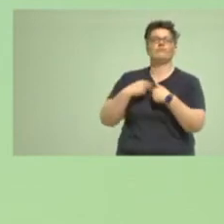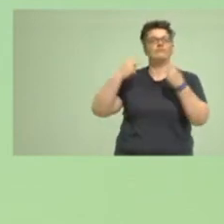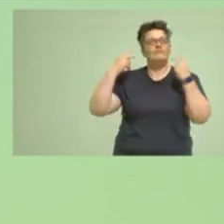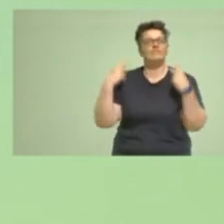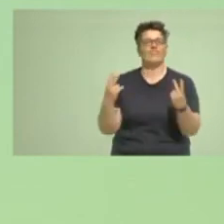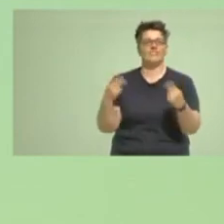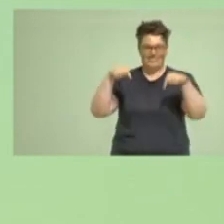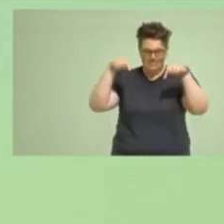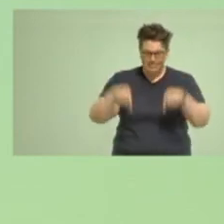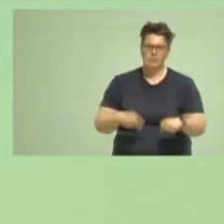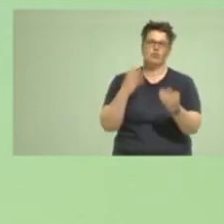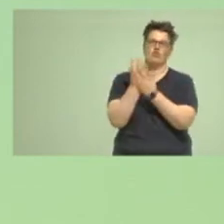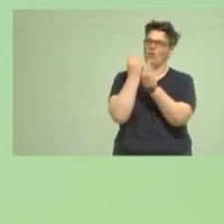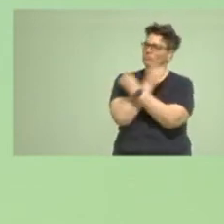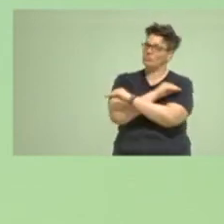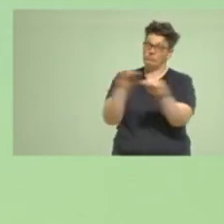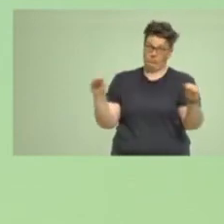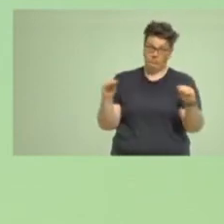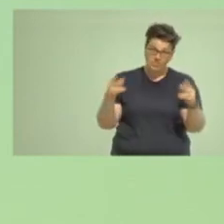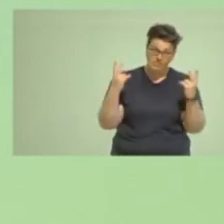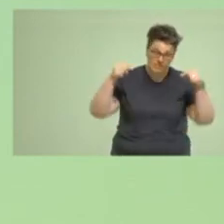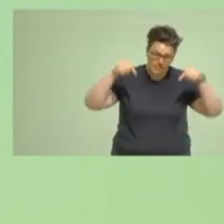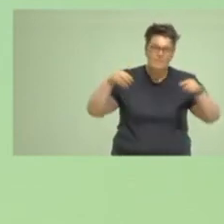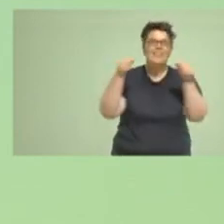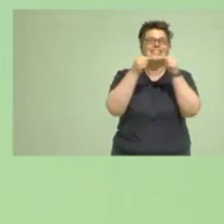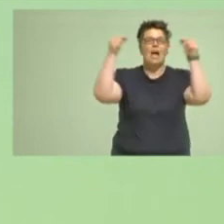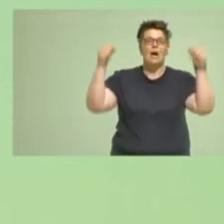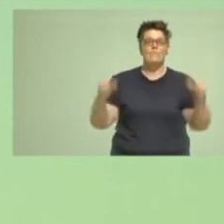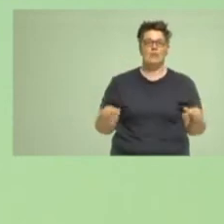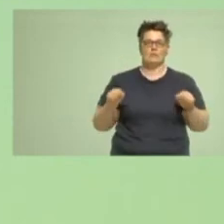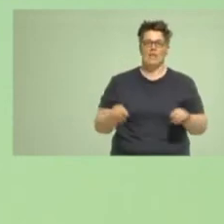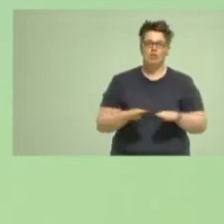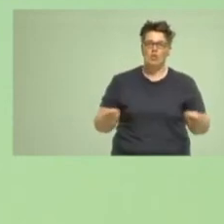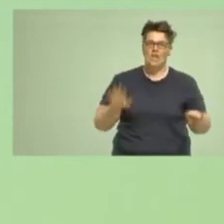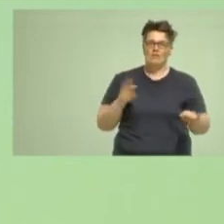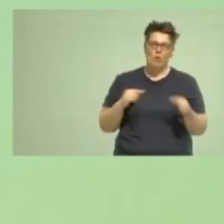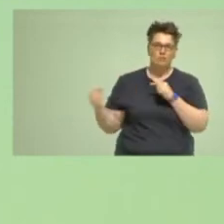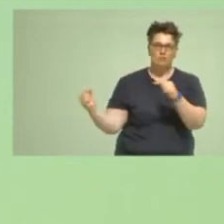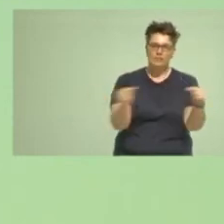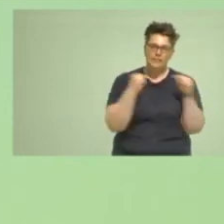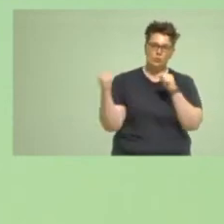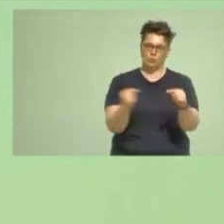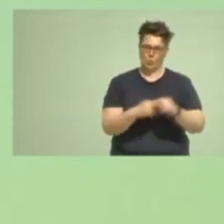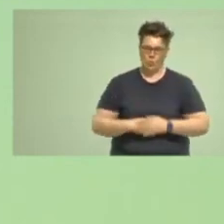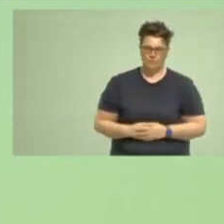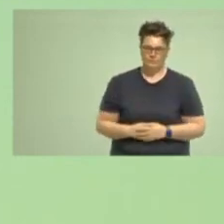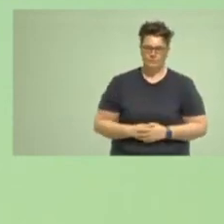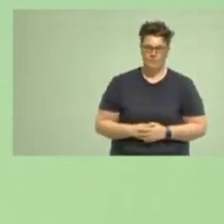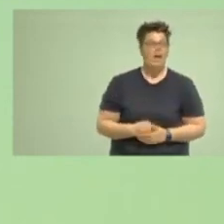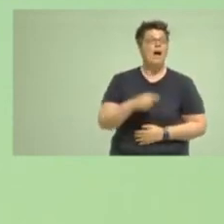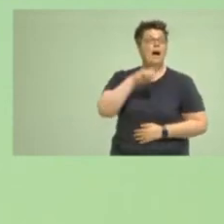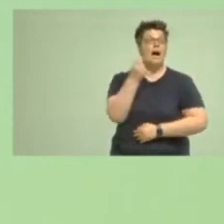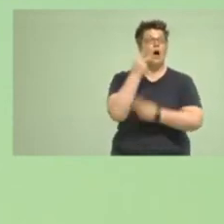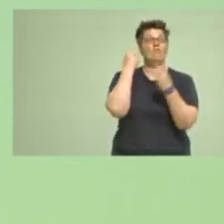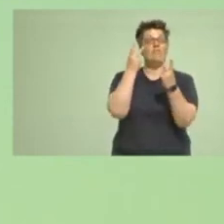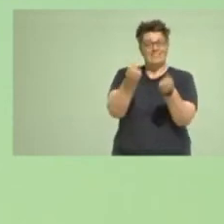Beginn zu sagen, dass das der Rahmen ist, in dem wir heute diskutieren. Und genauso wichtig ist mir, euch